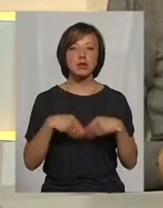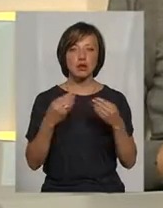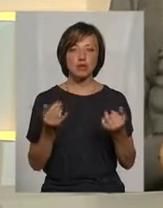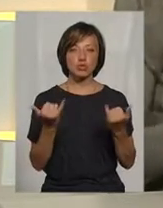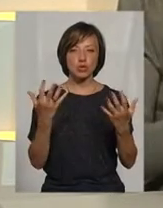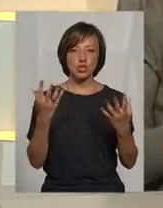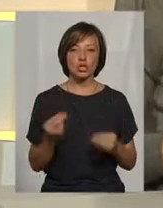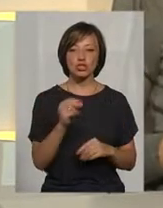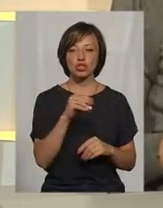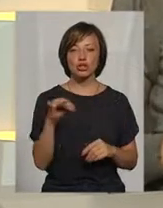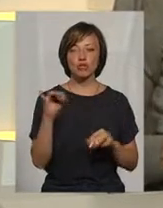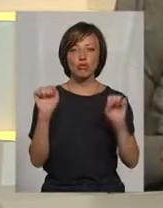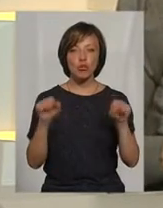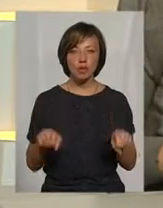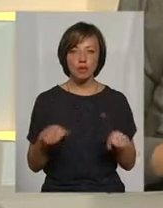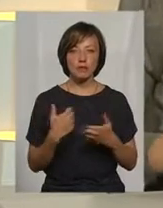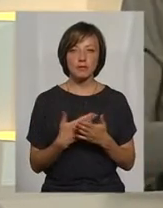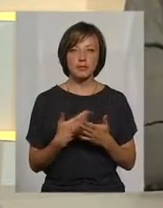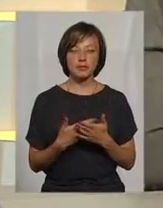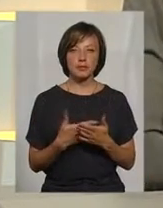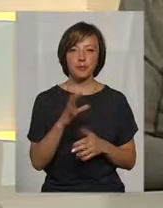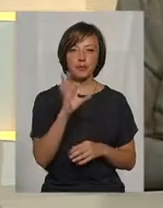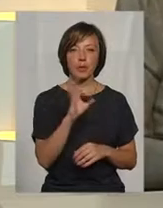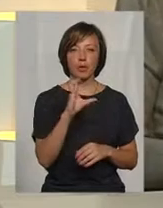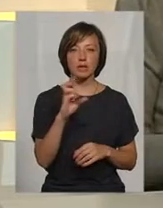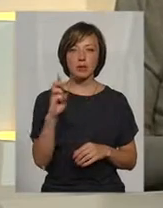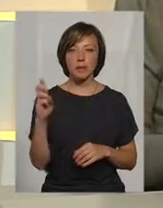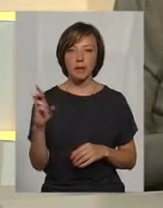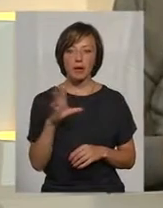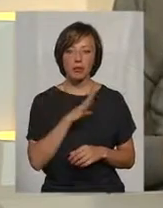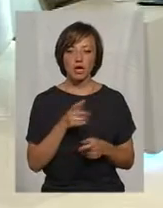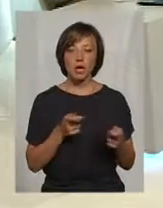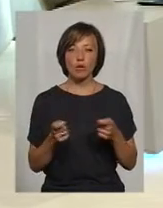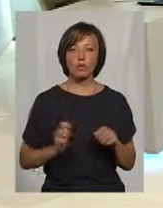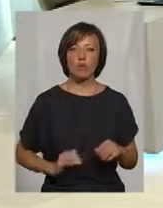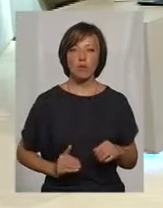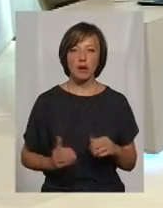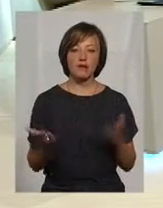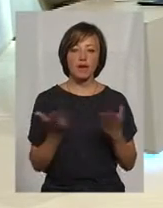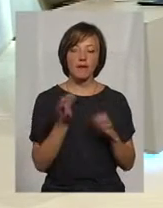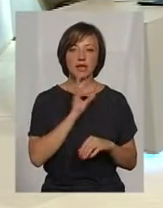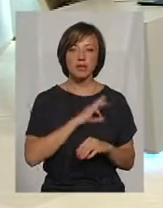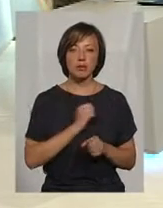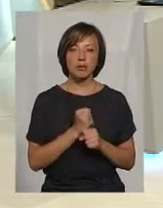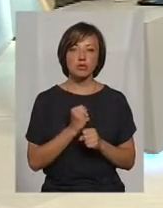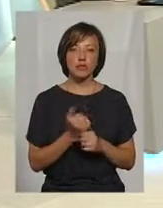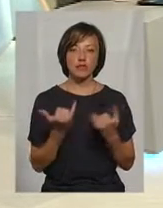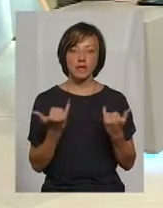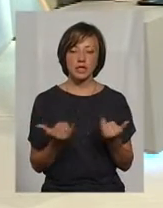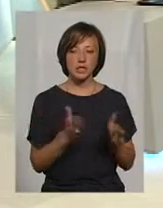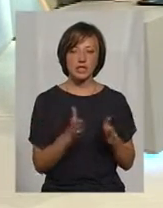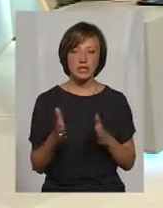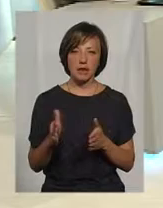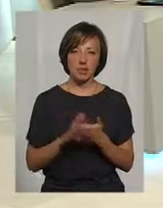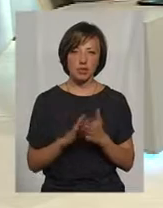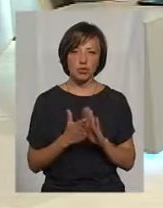сьогоднішній день? Чи може ОСББ стати керуючою компанією і ефективно працювати в нинішній системі